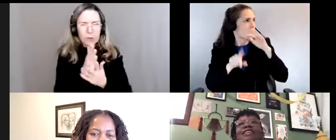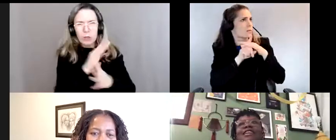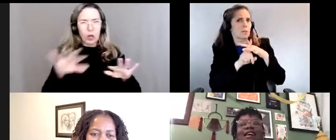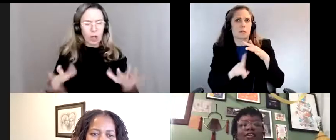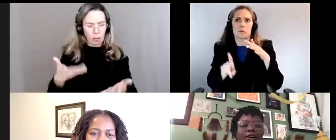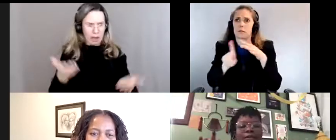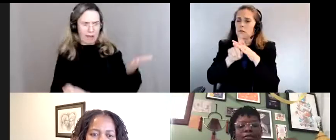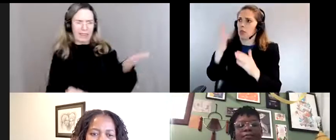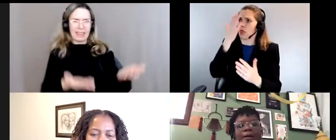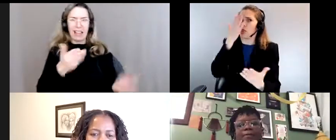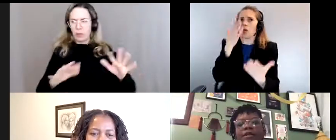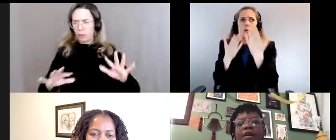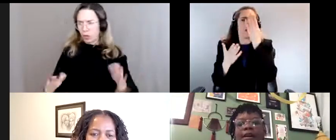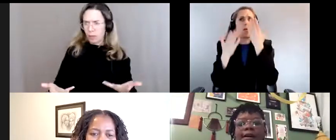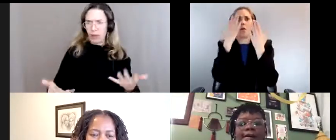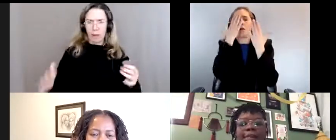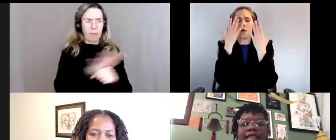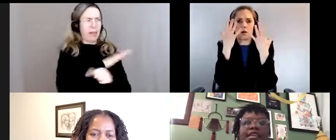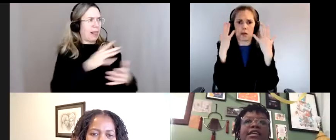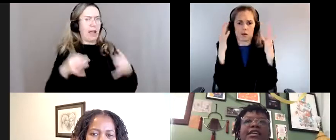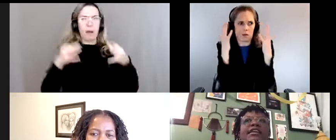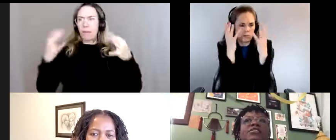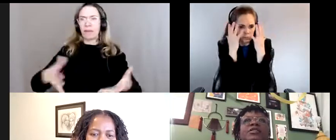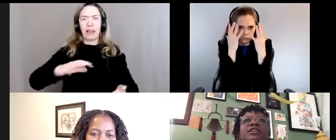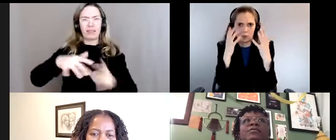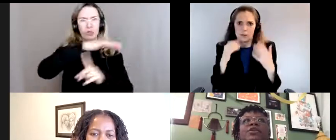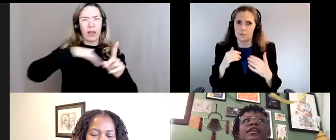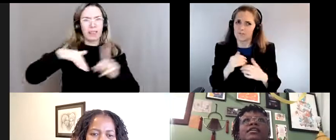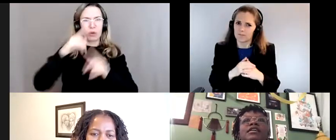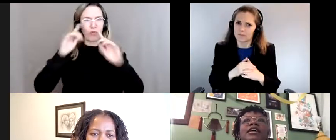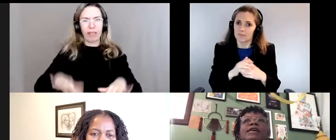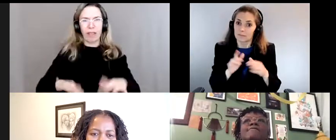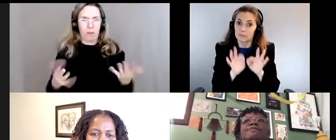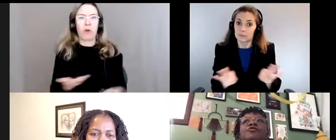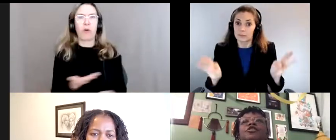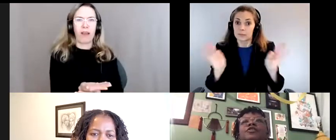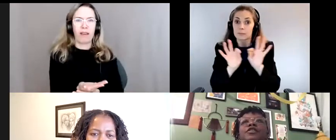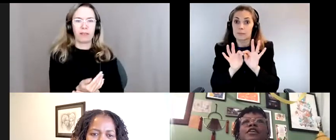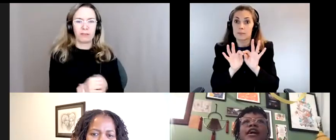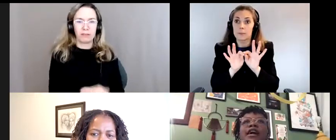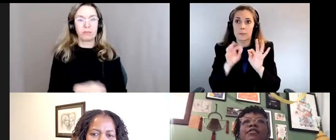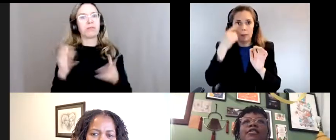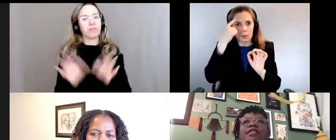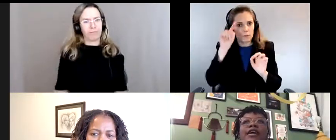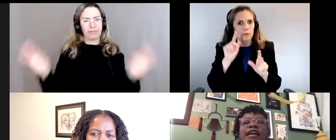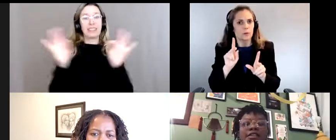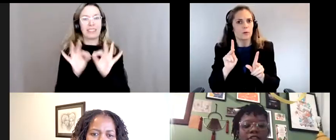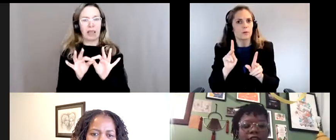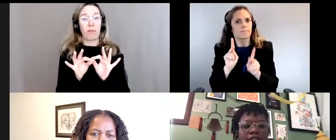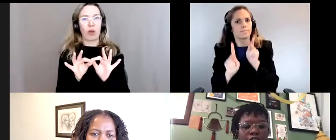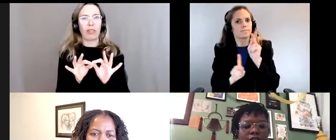un équilibre, de vivre avec toutes ces catastrophes en même temps. Donc, je pense que c'est vraiment important pour